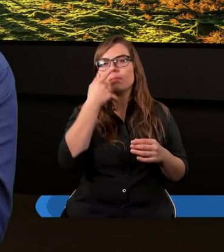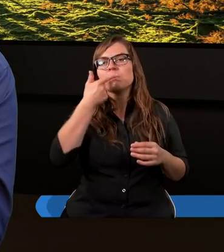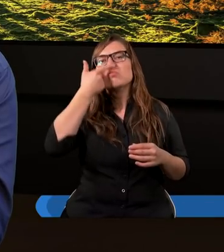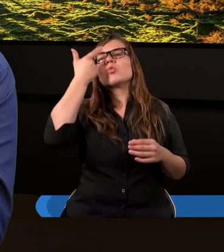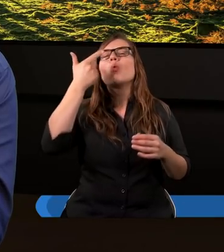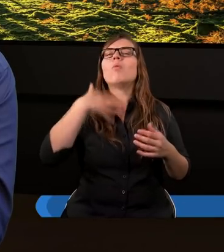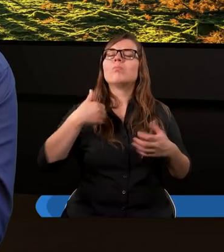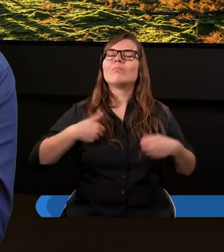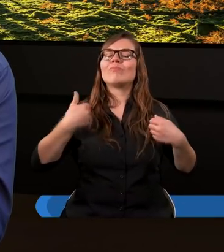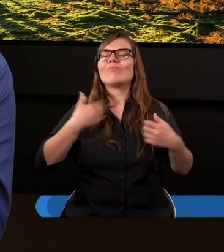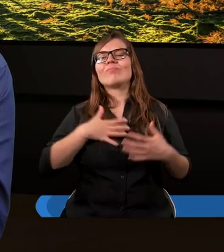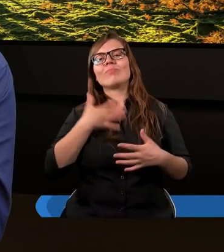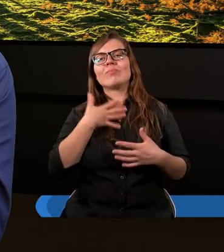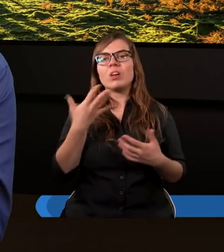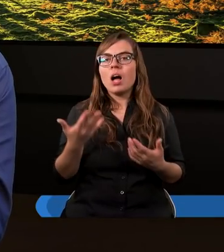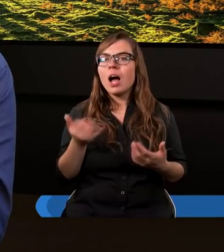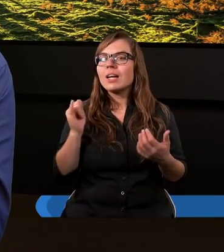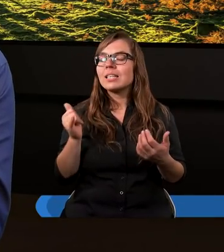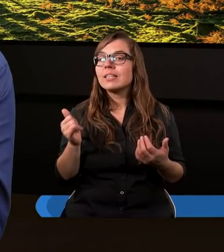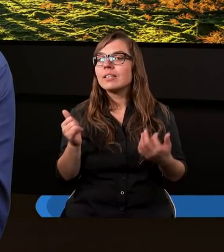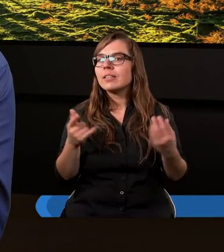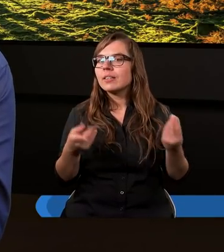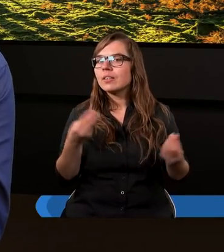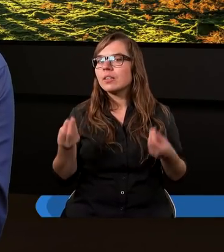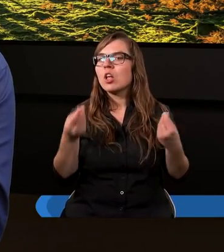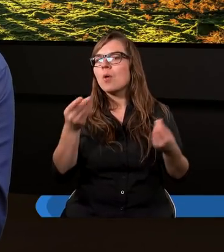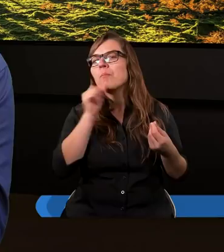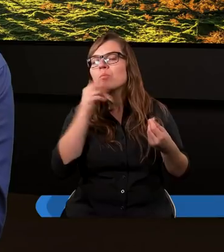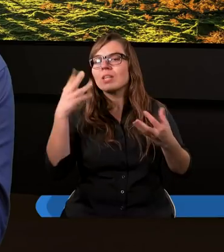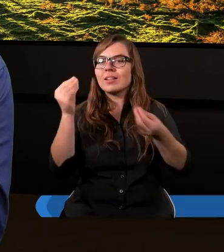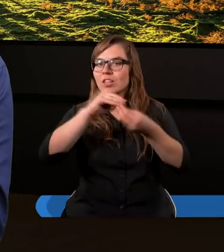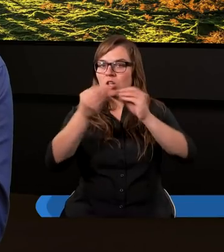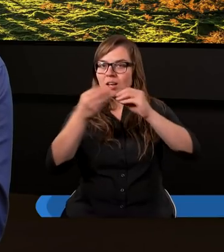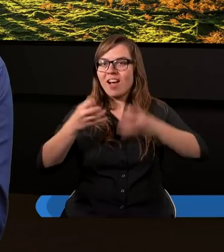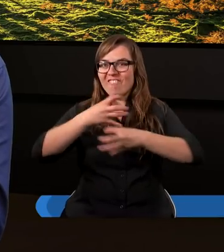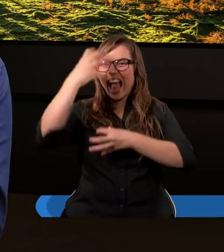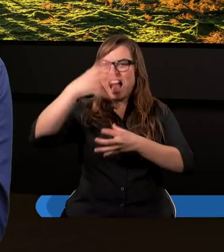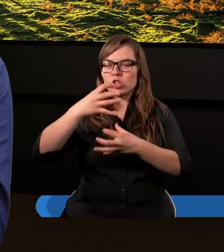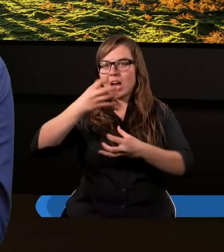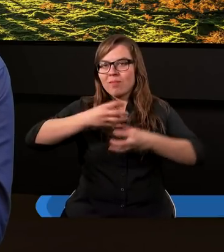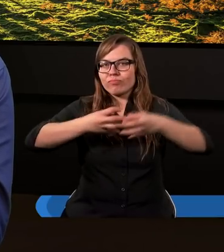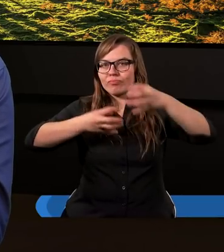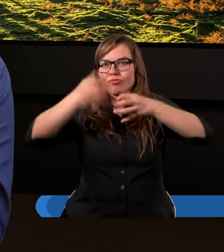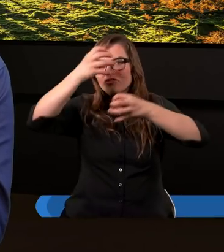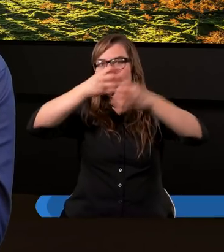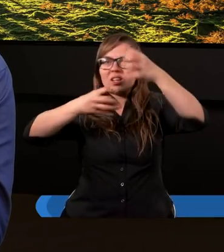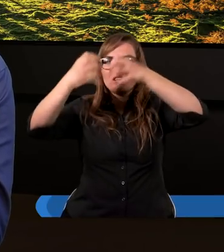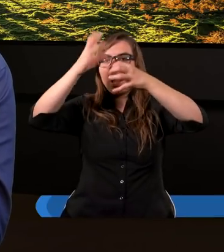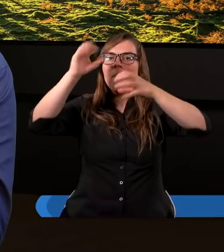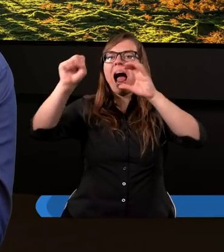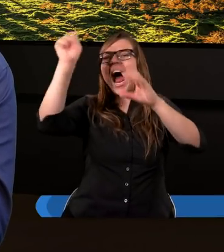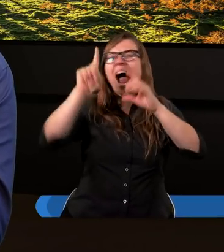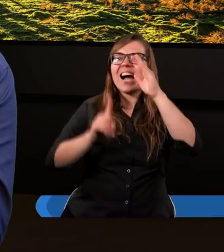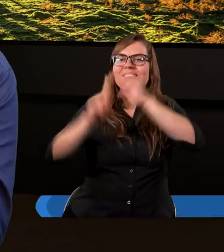skonstruować wieżę taką, która w ich mniemaniu będzie sięgać nieba,